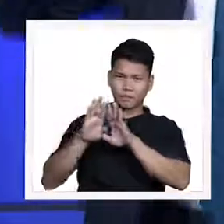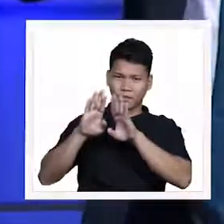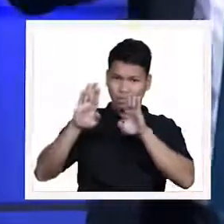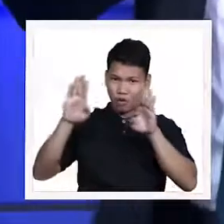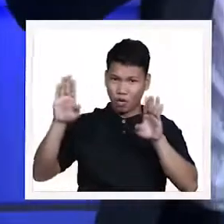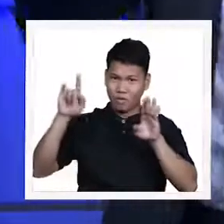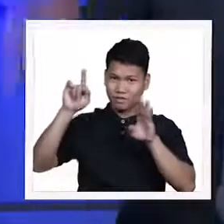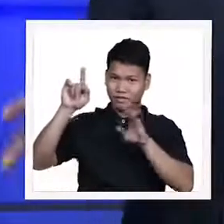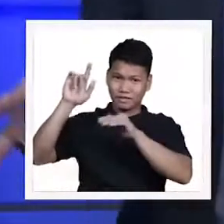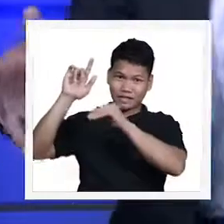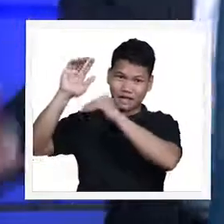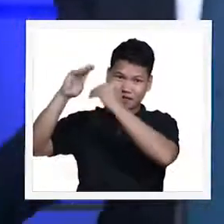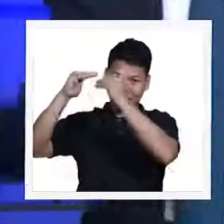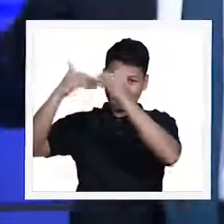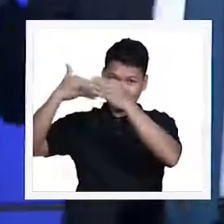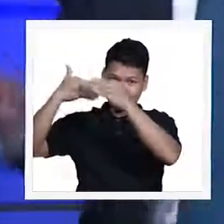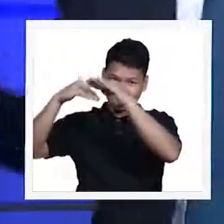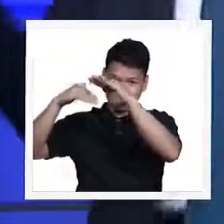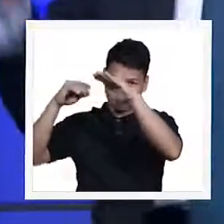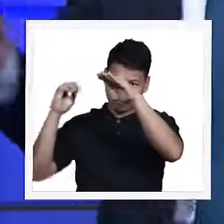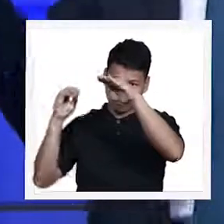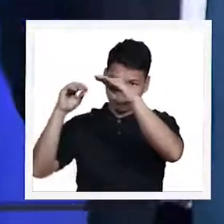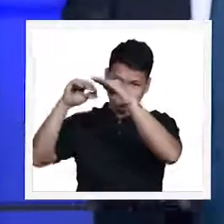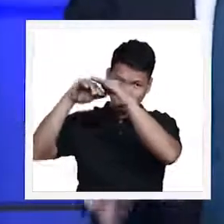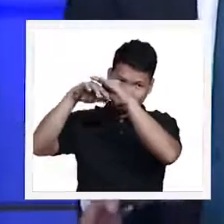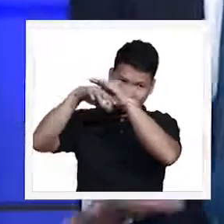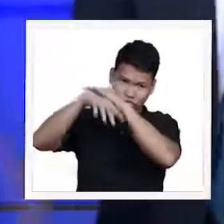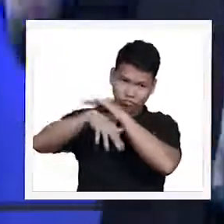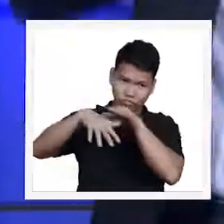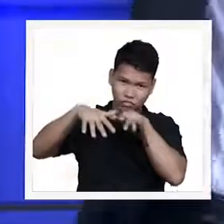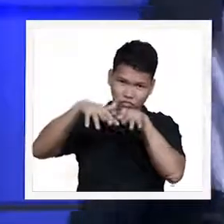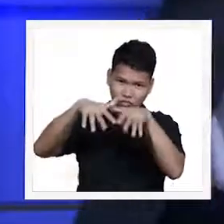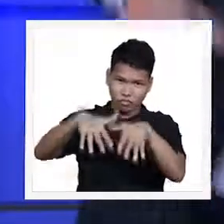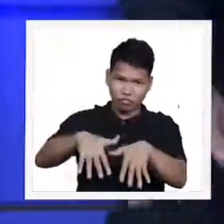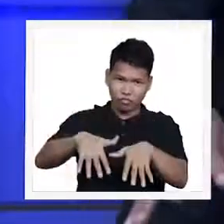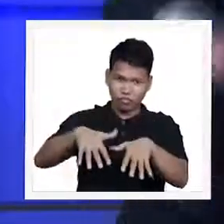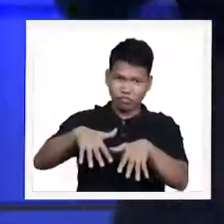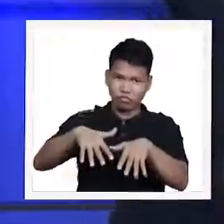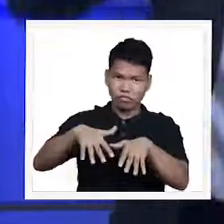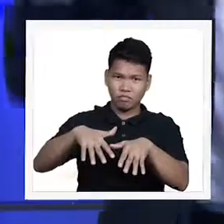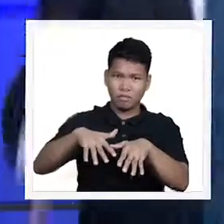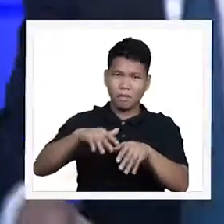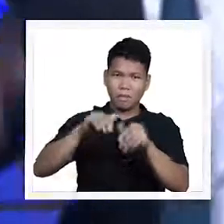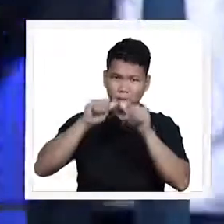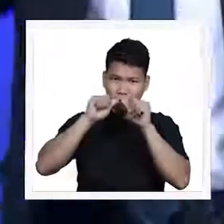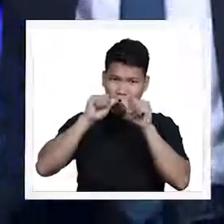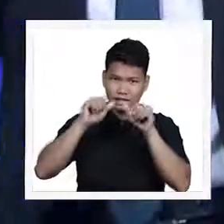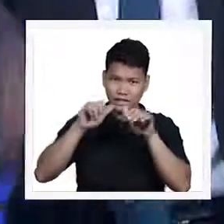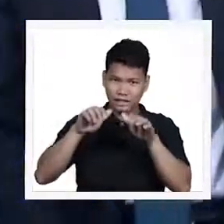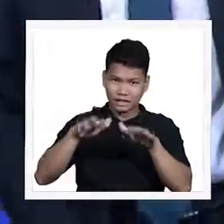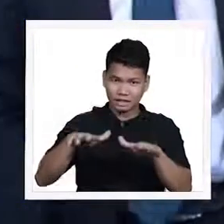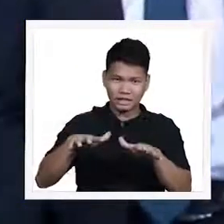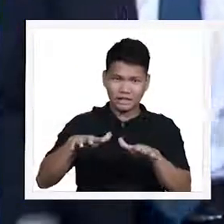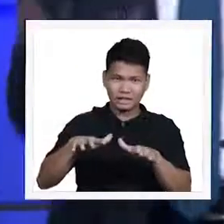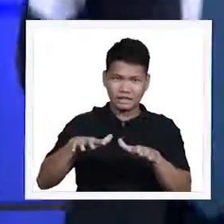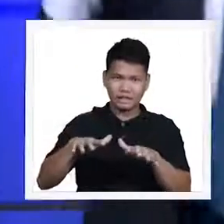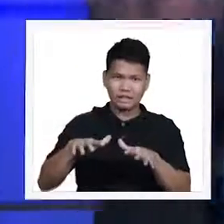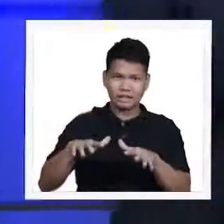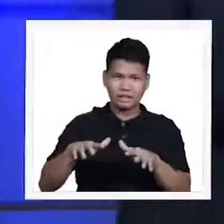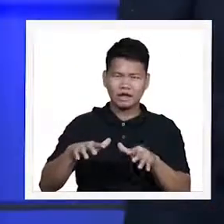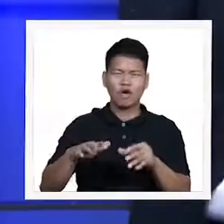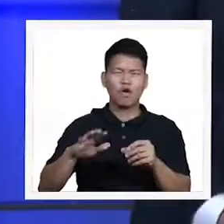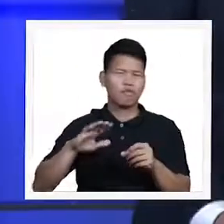bintana ng langit at ibubuhos ko sa inyo ang mga blessing na wala ng lugar na